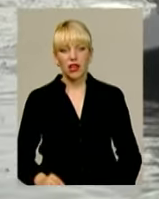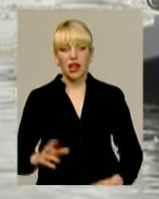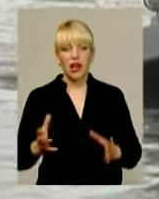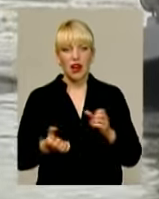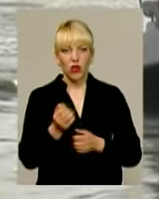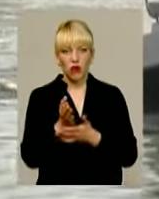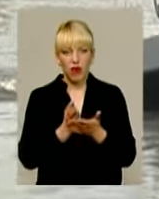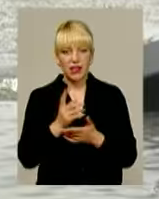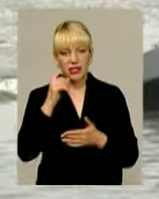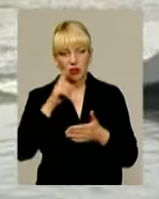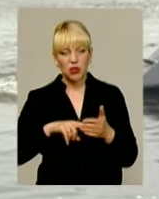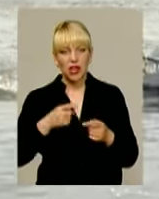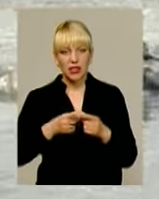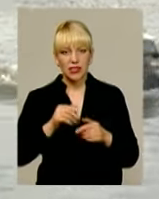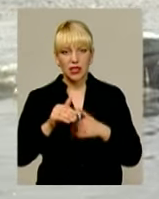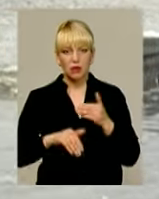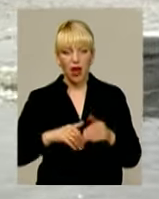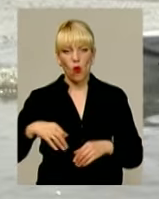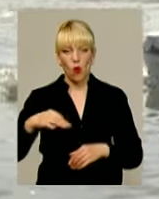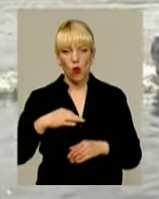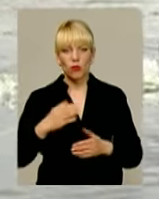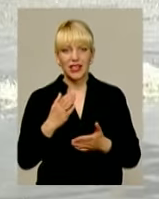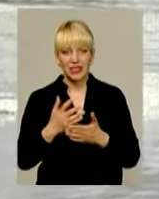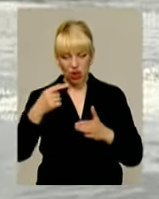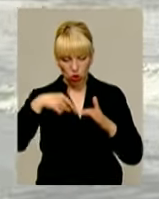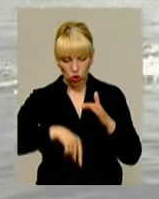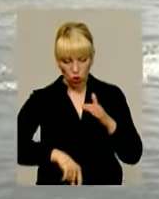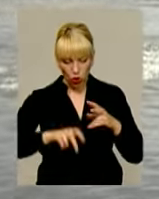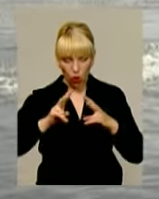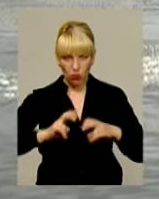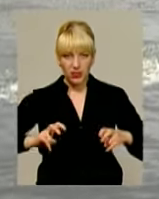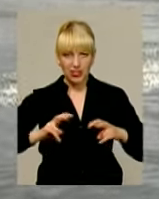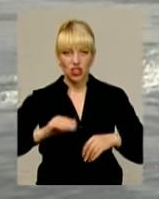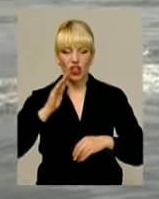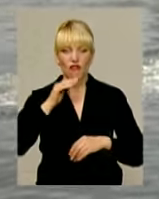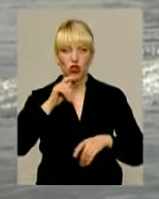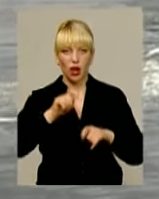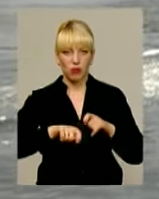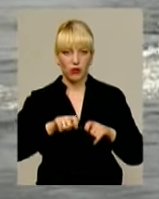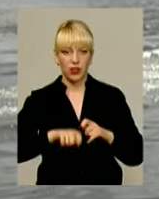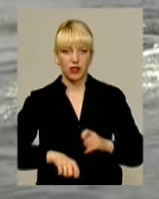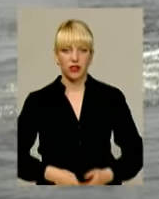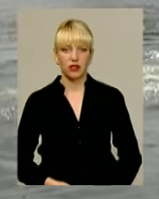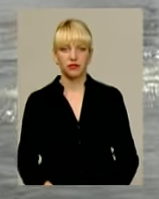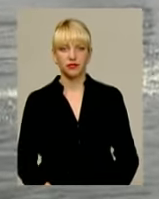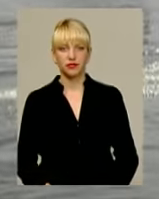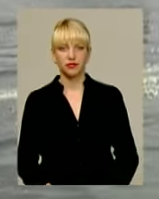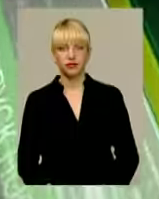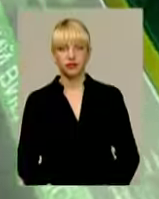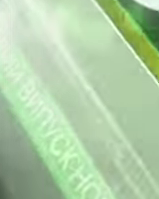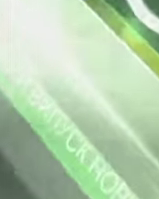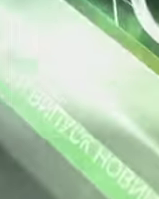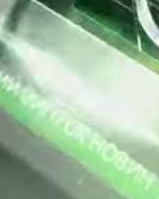запевняють, саме на цих пляжах області і дно обстежене, і вода перевірена. Світлана Русіна, Юрій Чорний для інформаційного випуску.